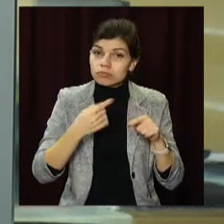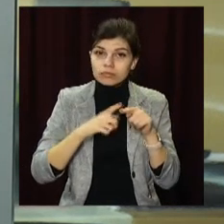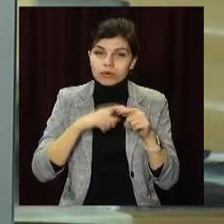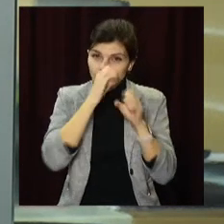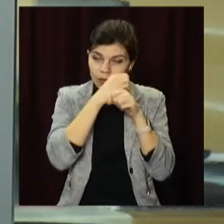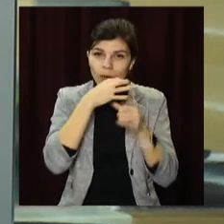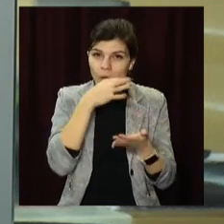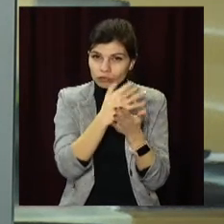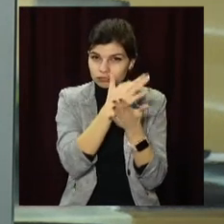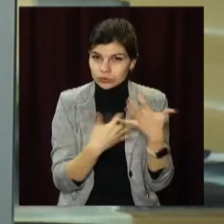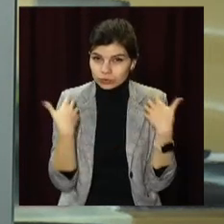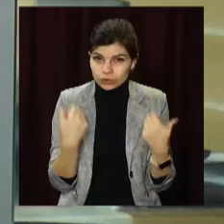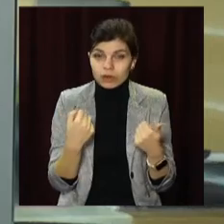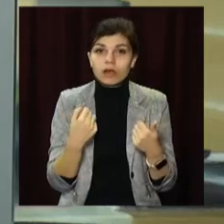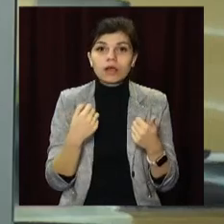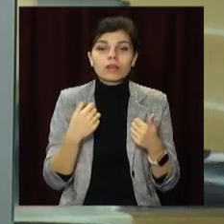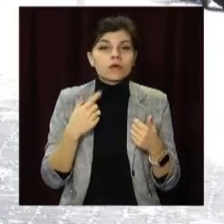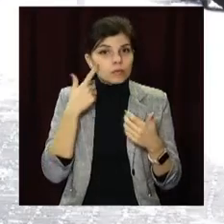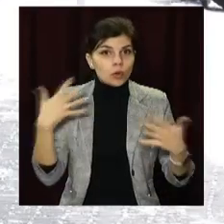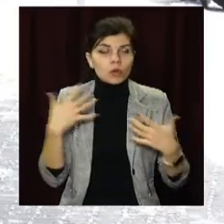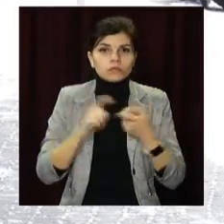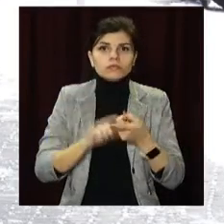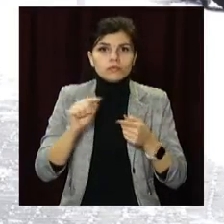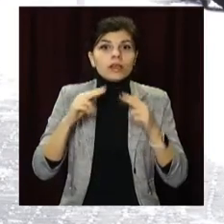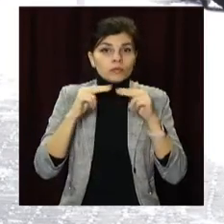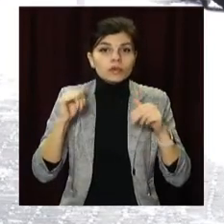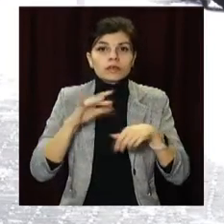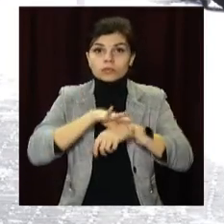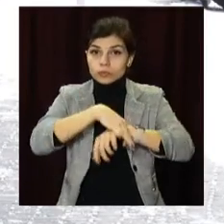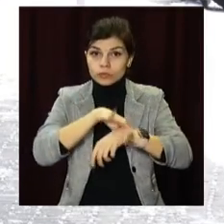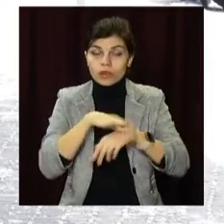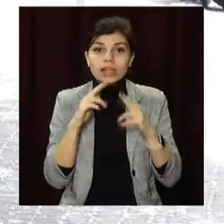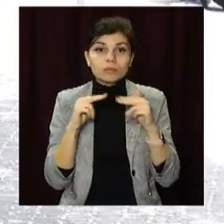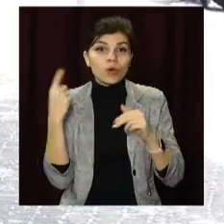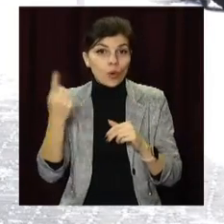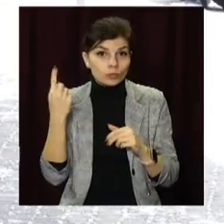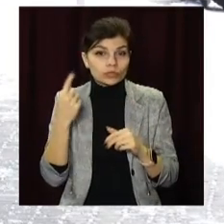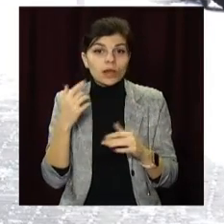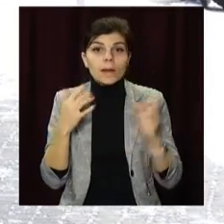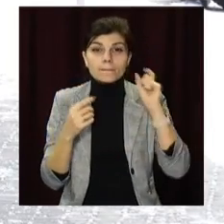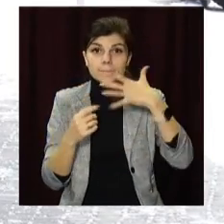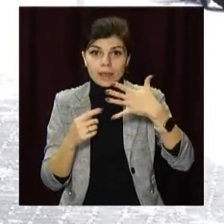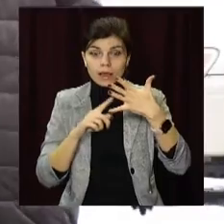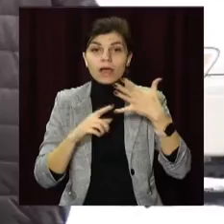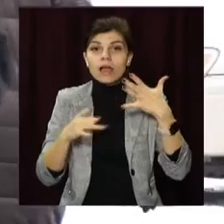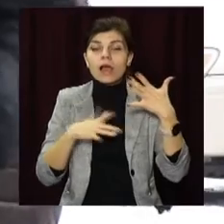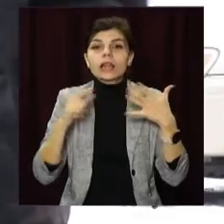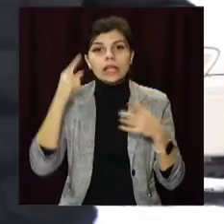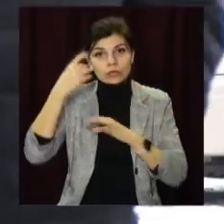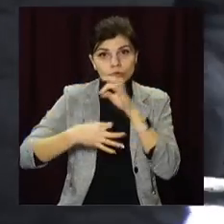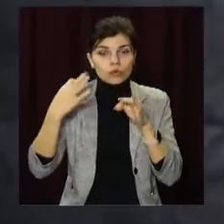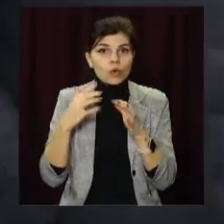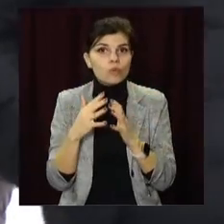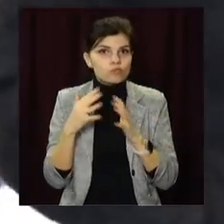кількістю заражених Дніпро та Павлоград. Дніпропетровська область у п'ятірці регіонів, де за добу діагностували не більше число інфікованих. Крім